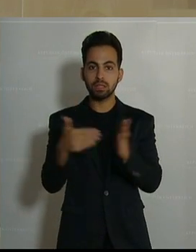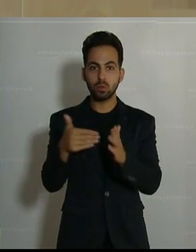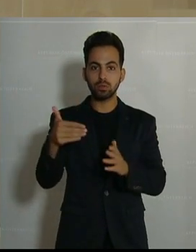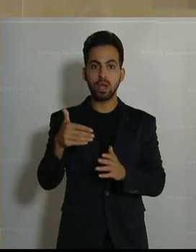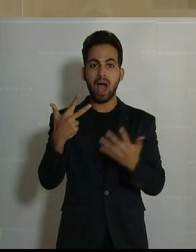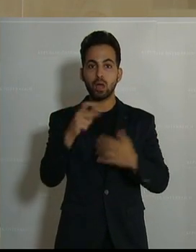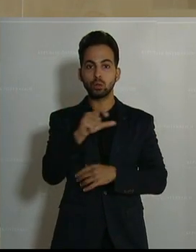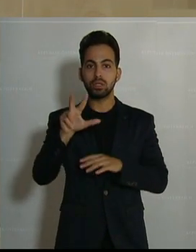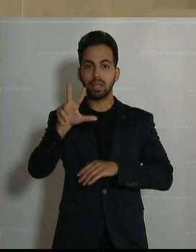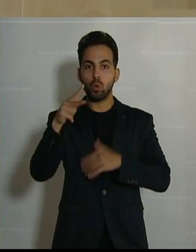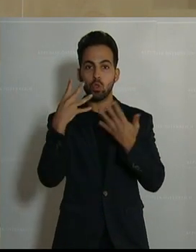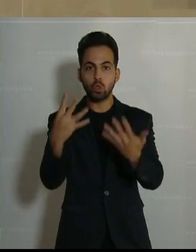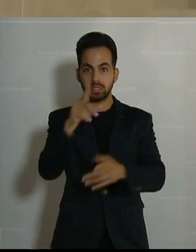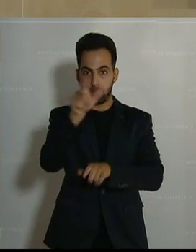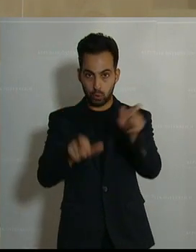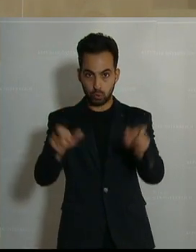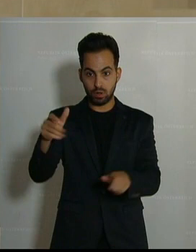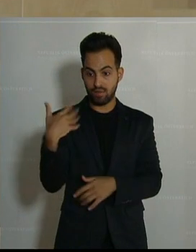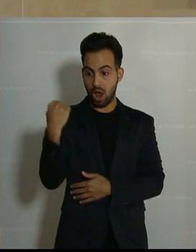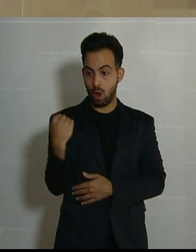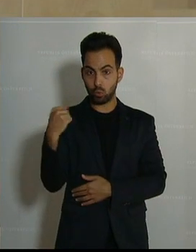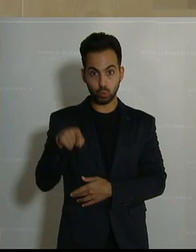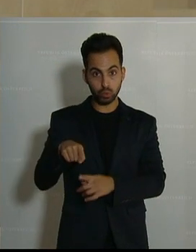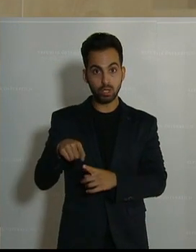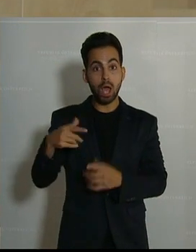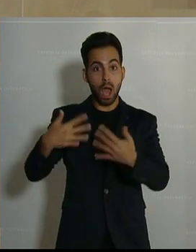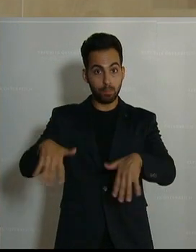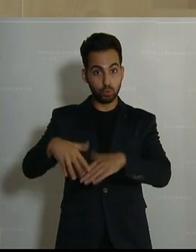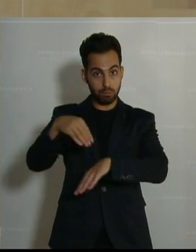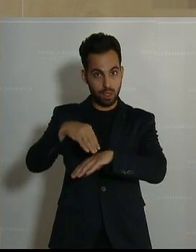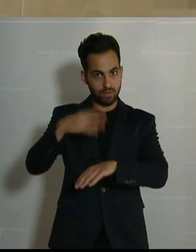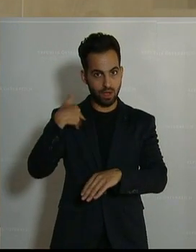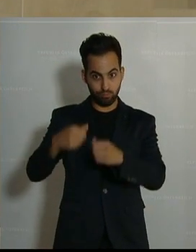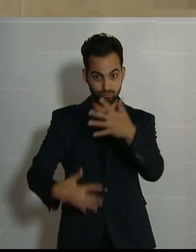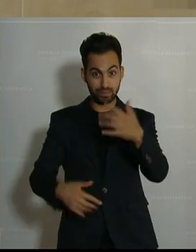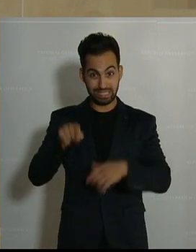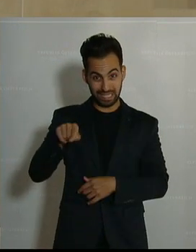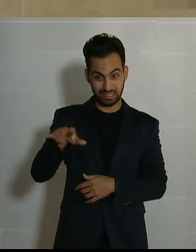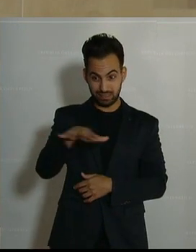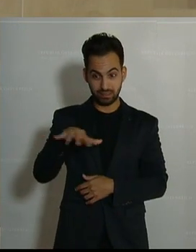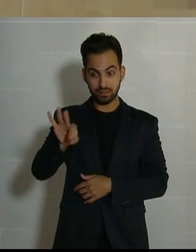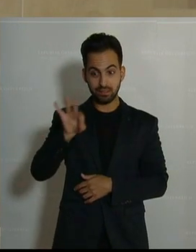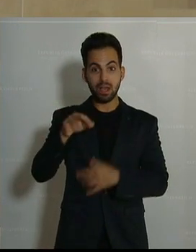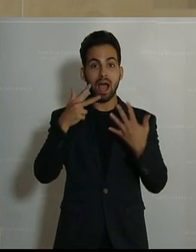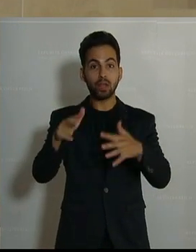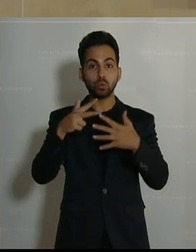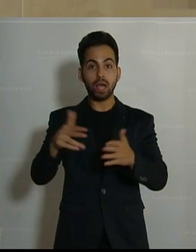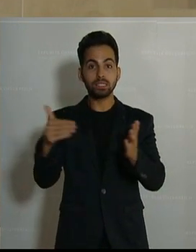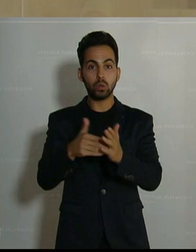371.893 Personen waren im August diesen Jahres arbeitslos gemeldet. Davon sind 88